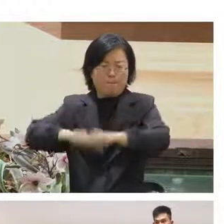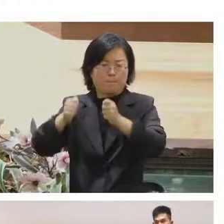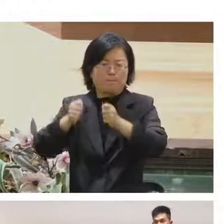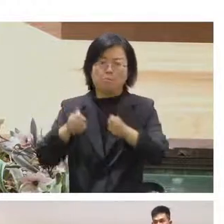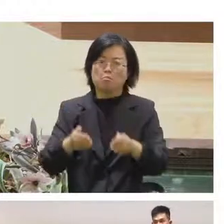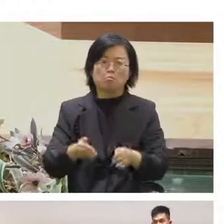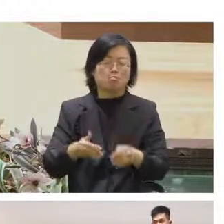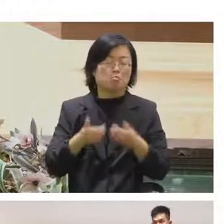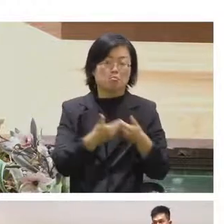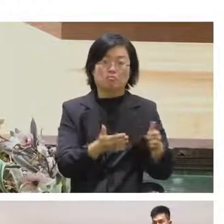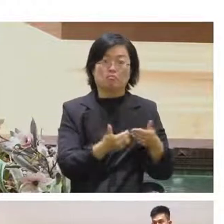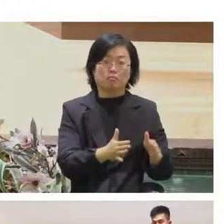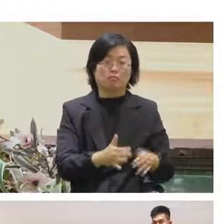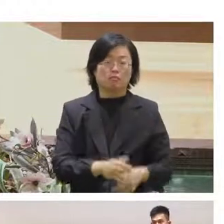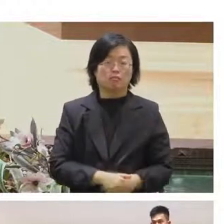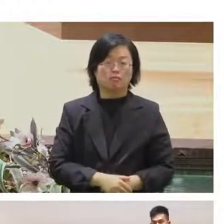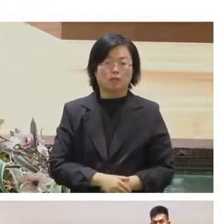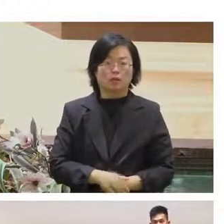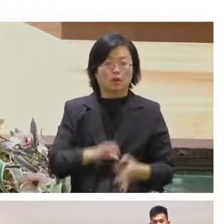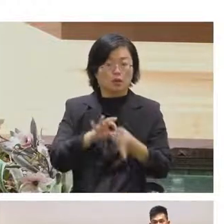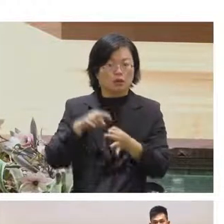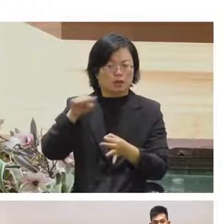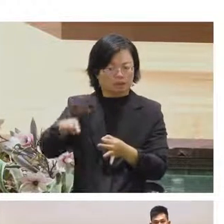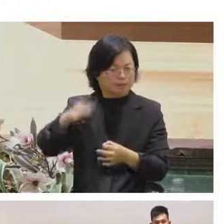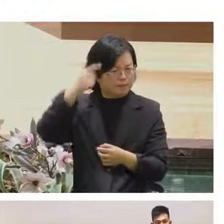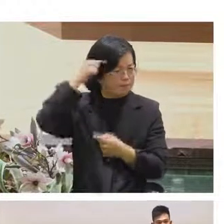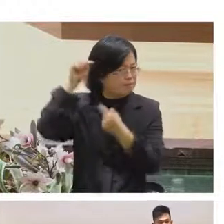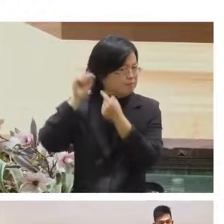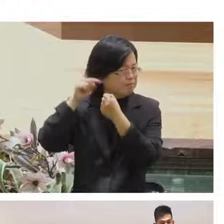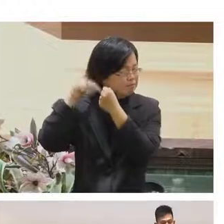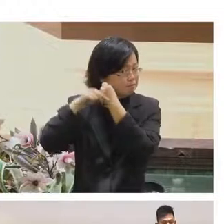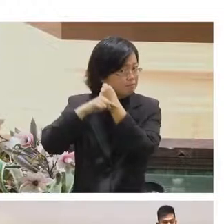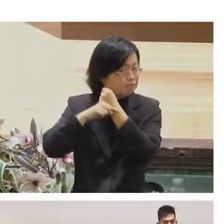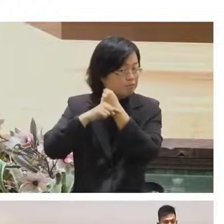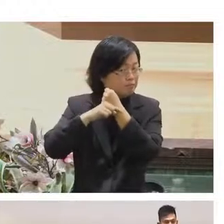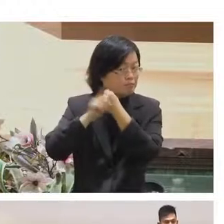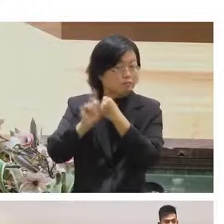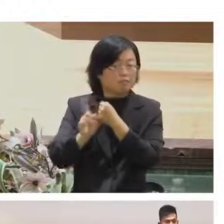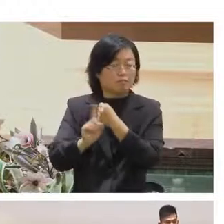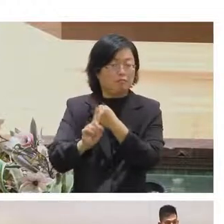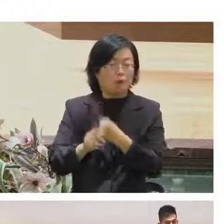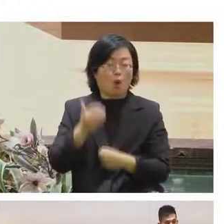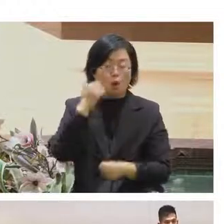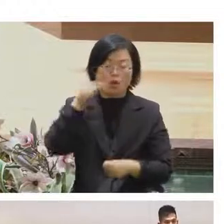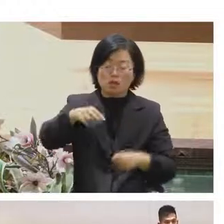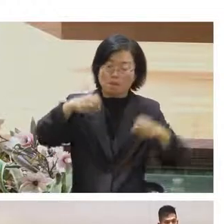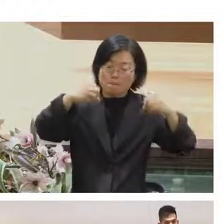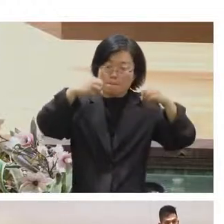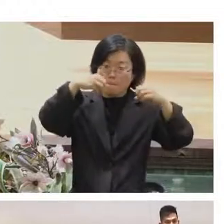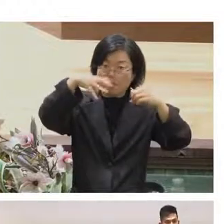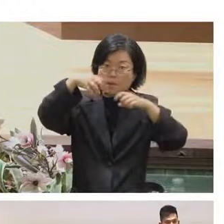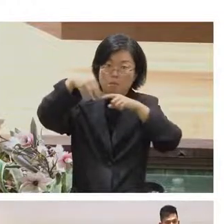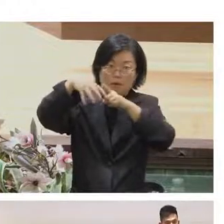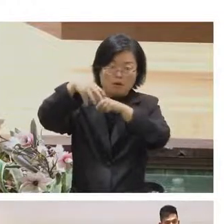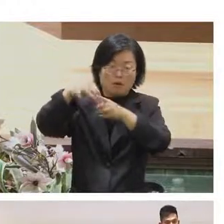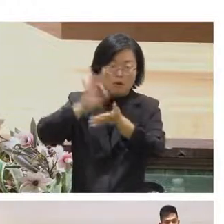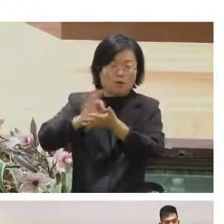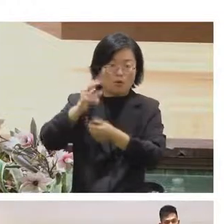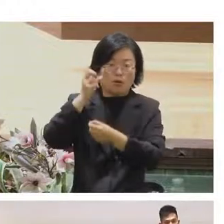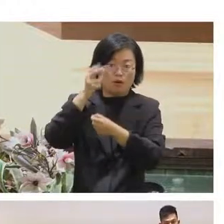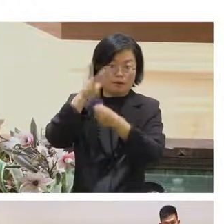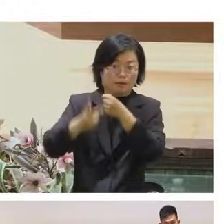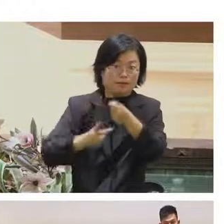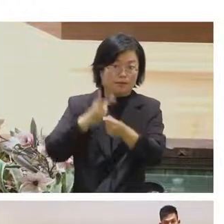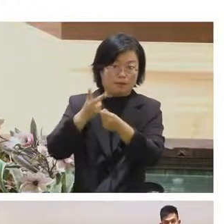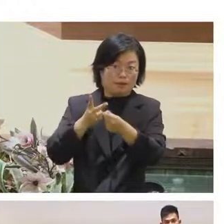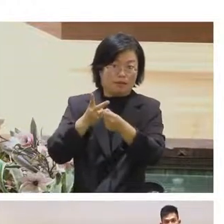你知道他們發展的就是做法是什麼嗎發展的做法是假如這個燈泡可以用兩年的話他們在一年半的時候